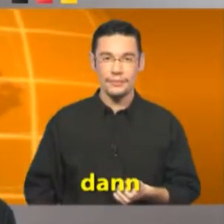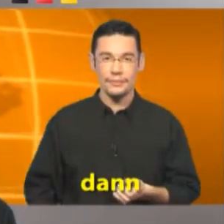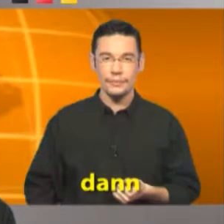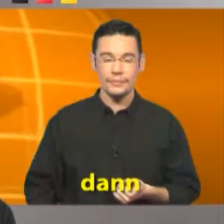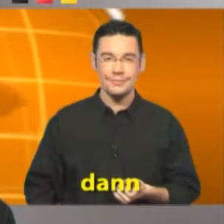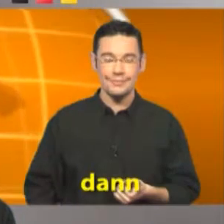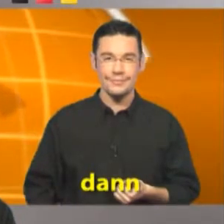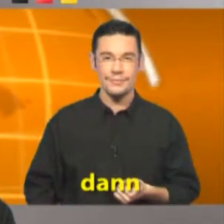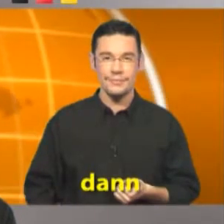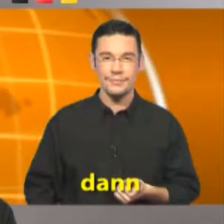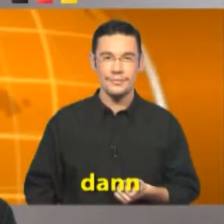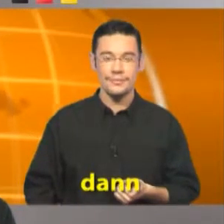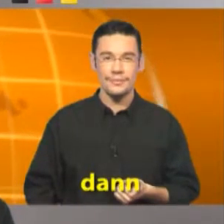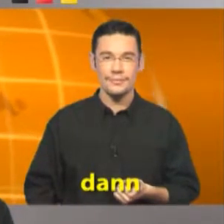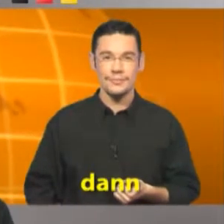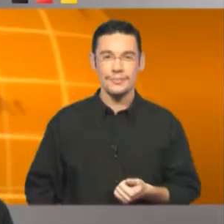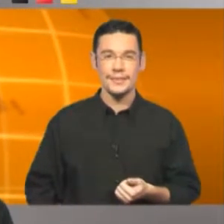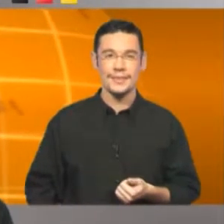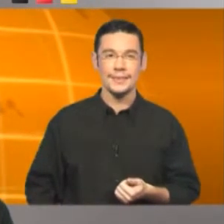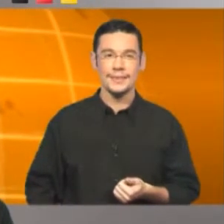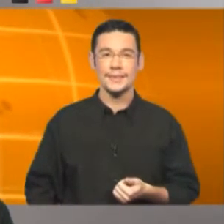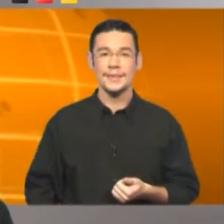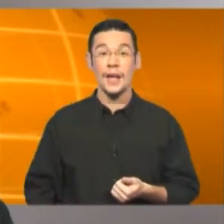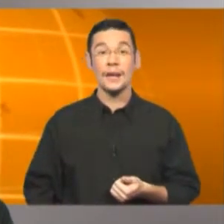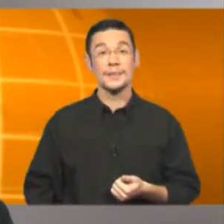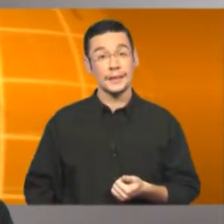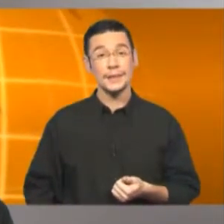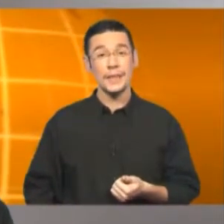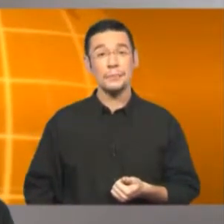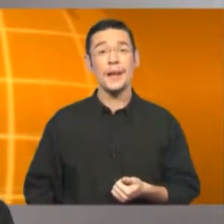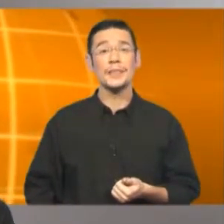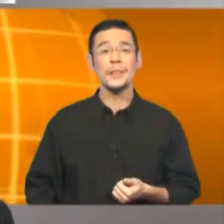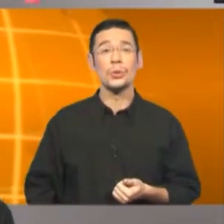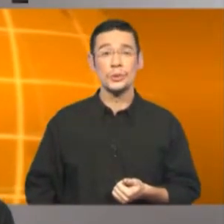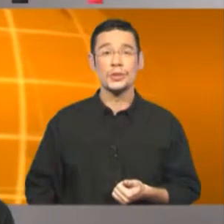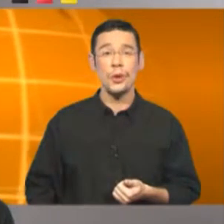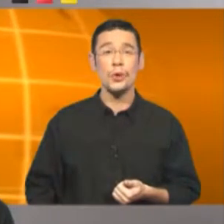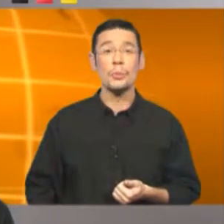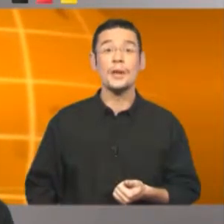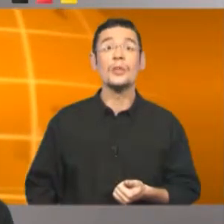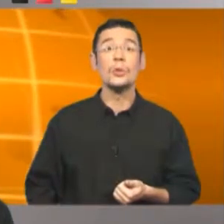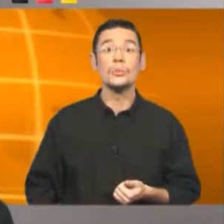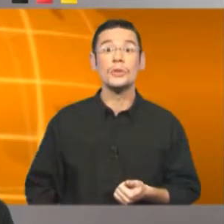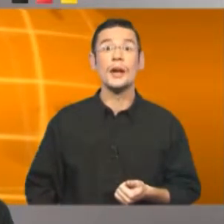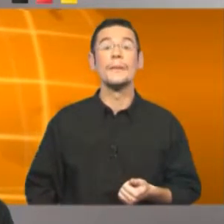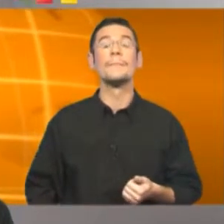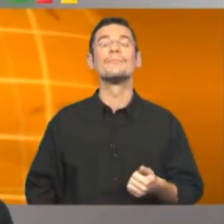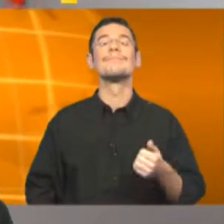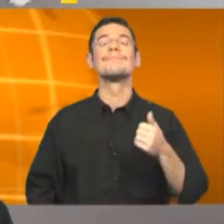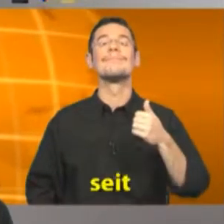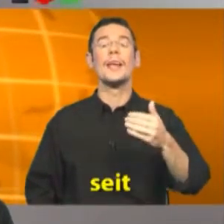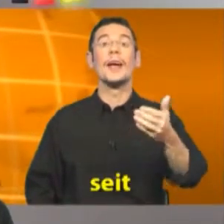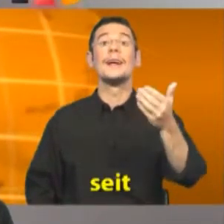Allora Allora Seit gestern mache ich mir große Sorgen um meine Großmutter.